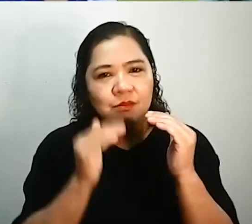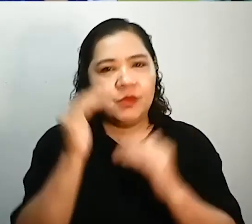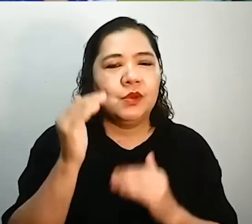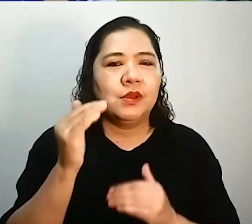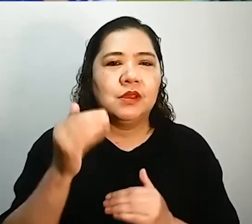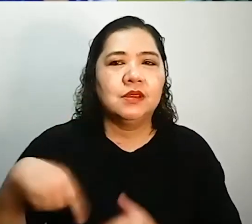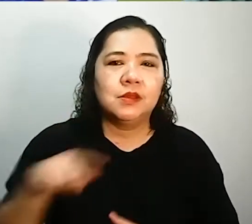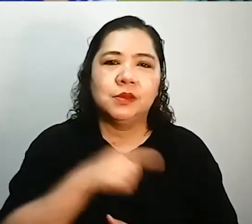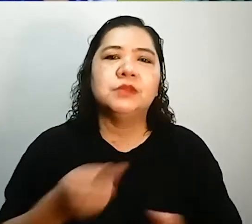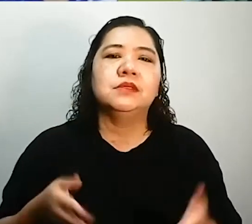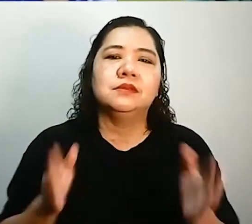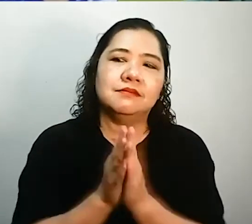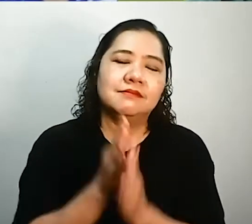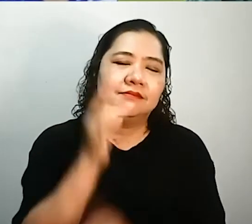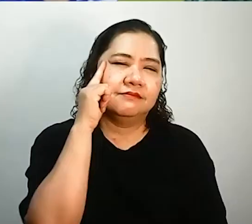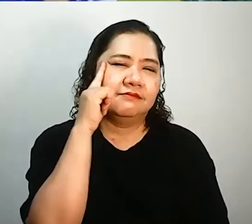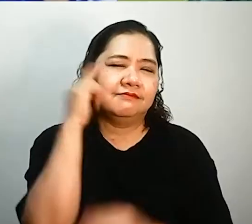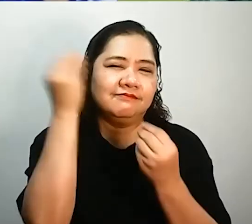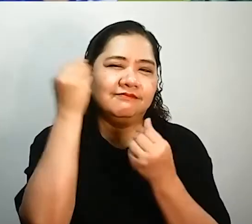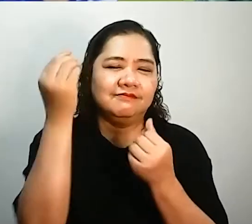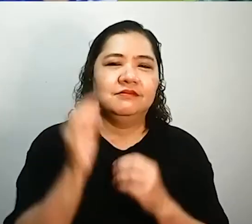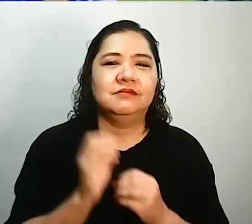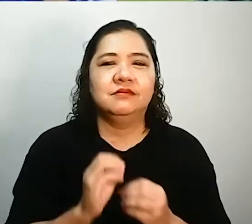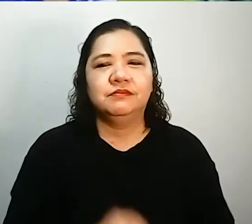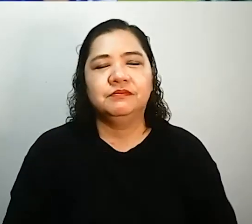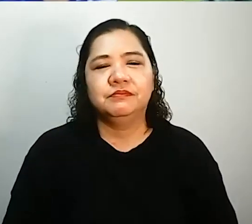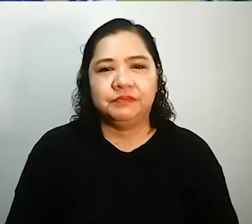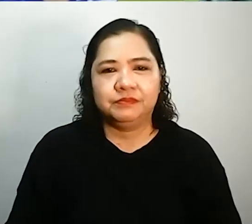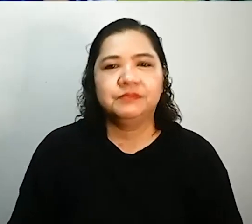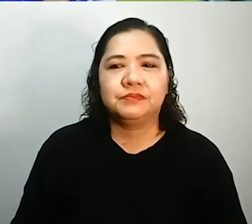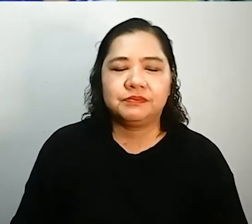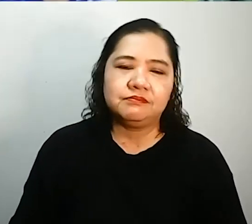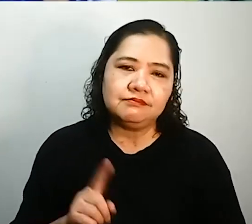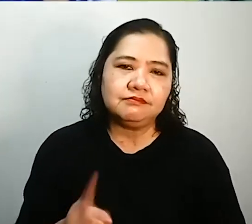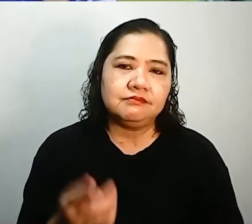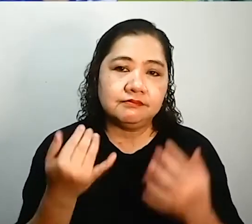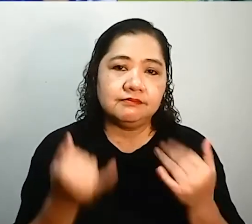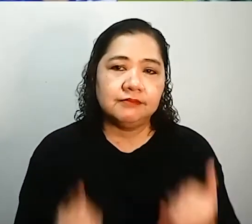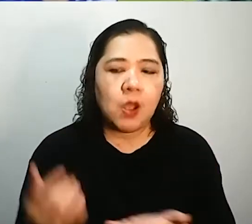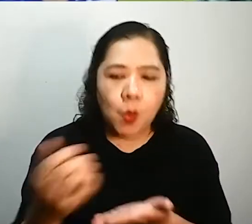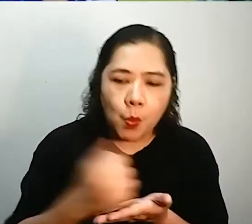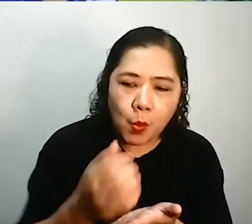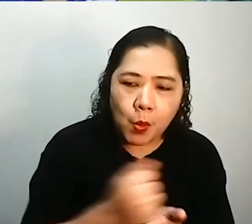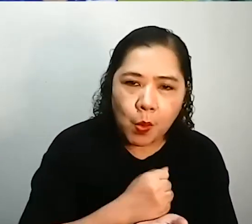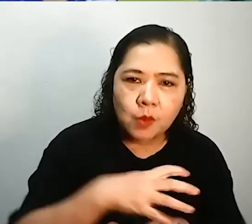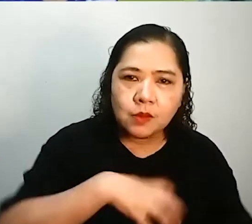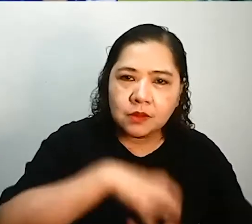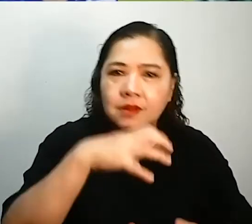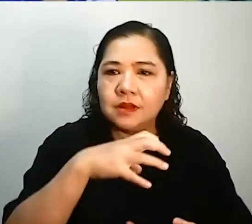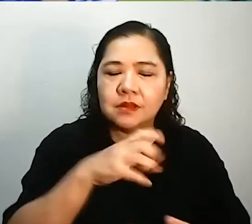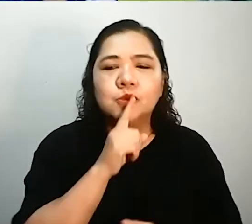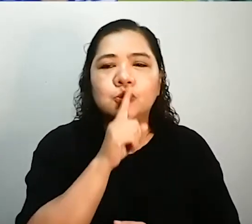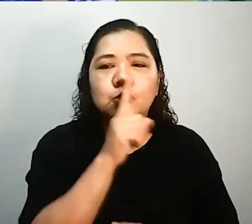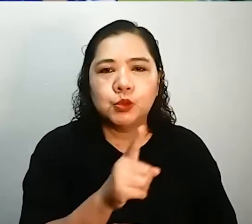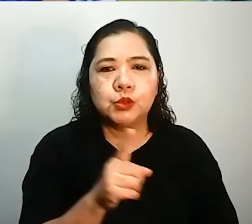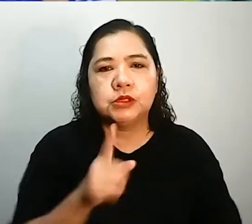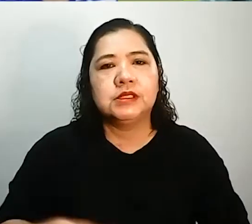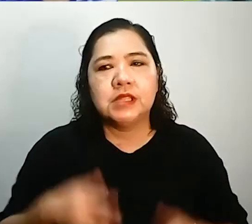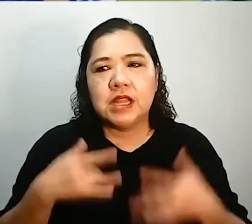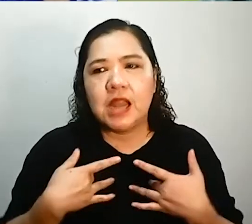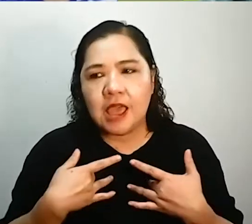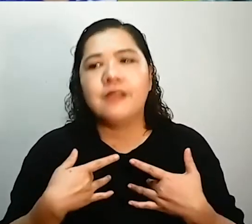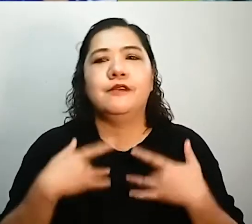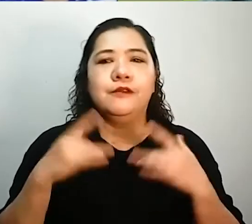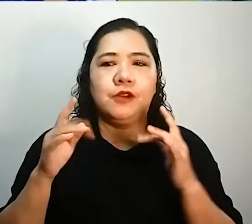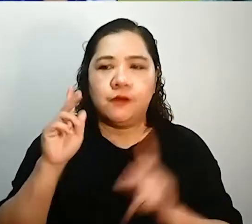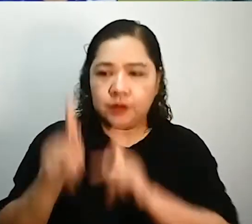think of. At in their case, ang kanila pong harvest, ang kanilang kayamanan ay buhay-buhay ng mga taong inaabot nila